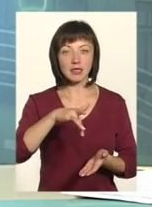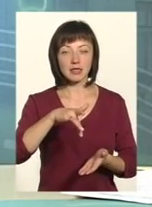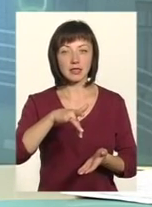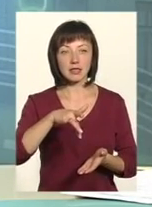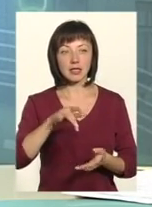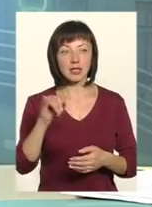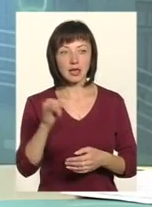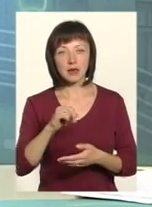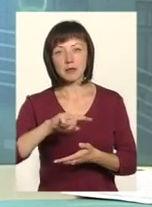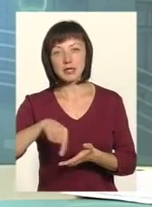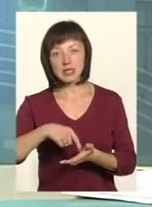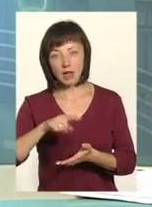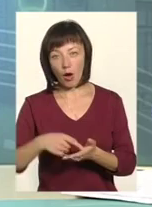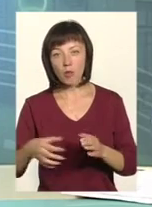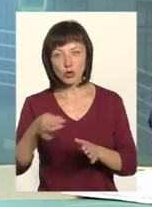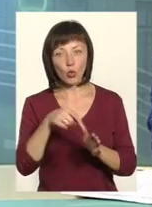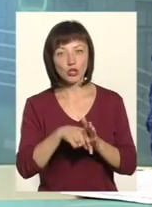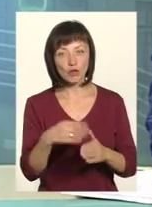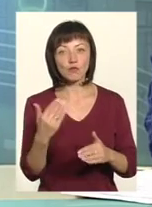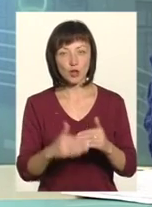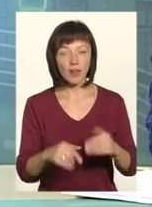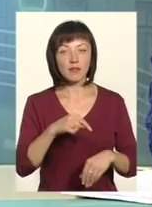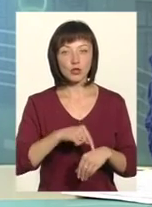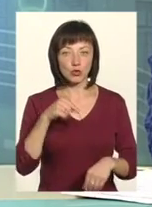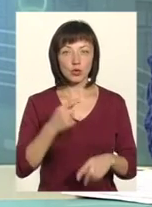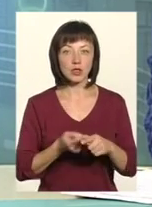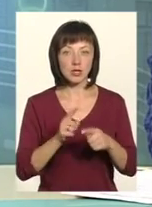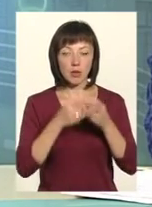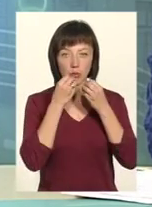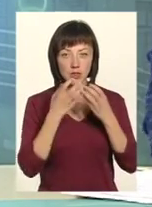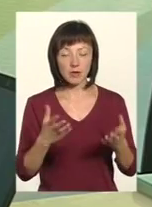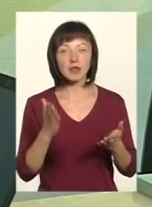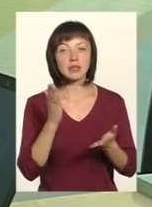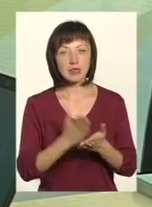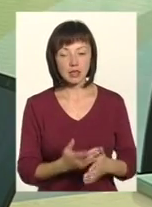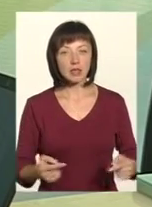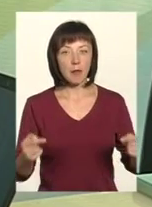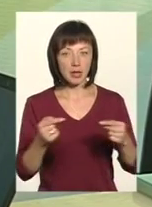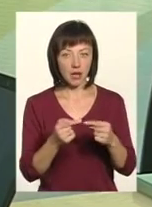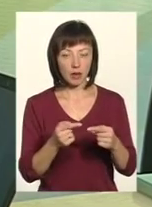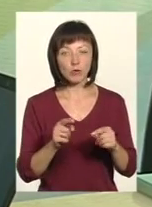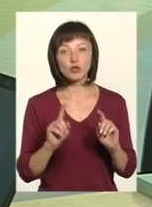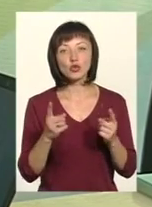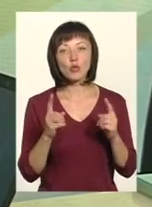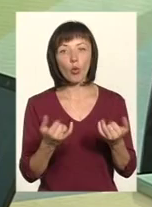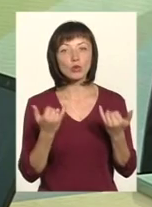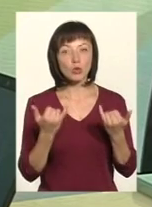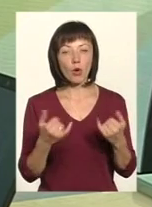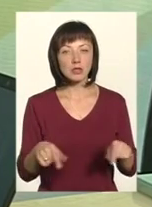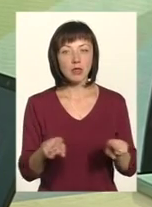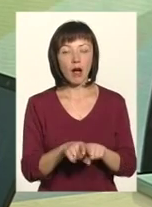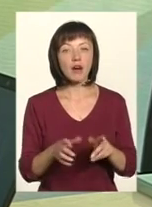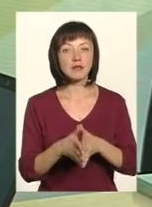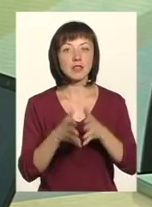і міста обласного значення вже відчули у той підпорядкування. Є саме так. Тому, чому йде сьогодні така